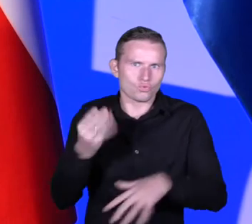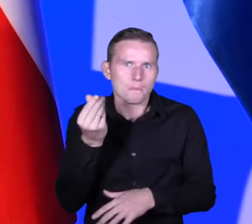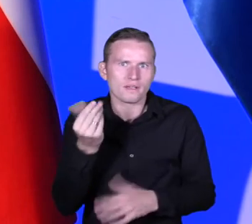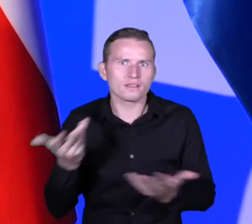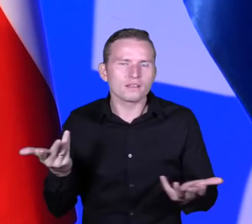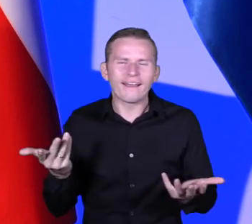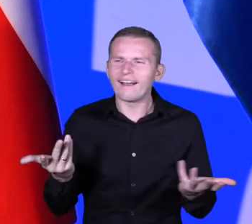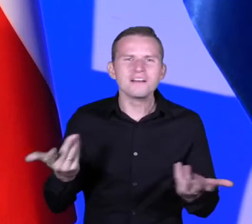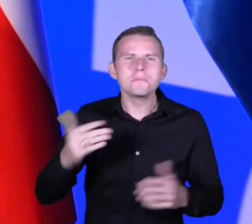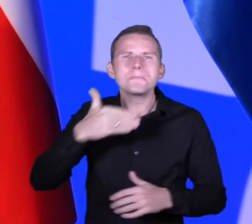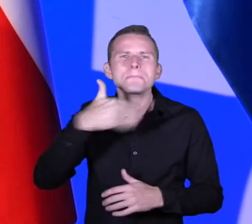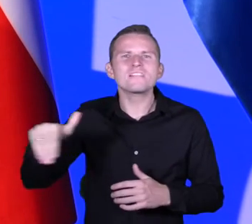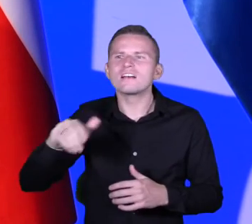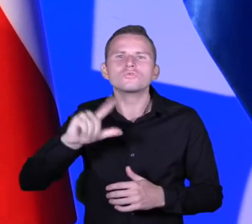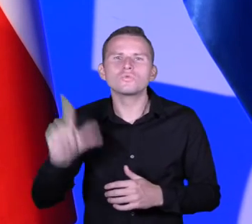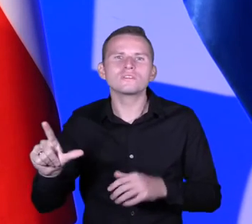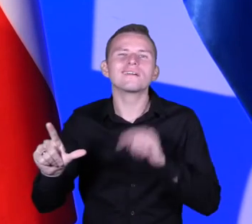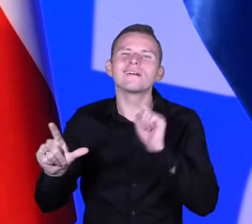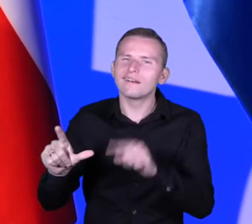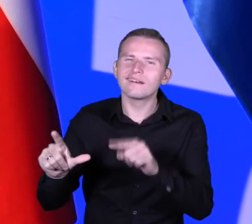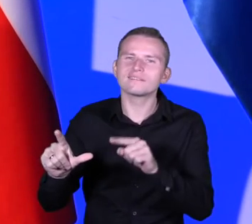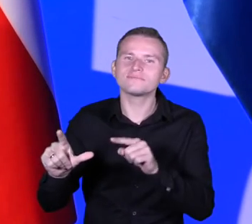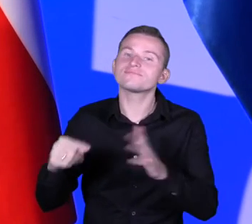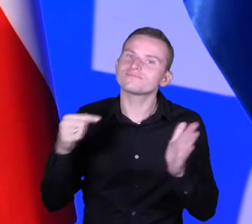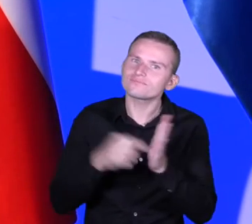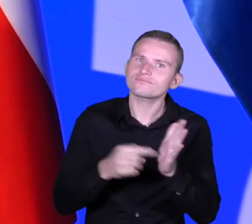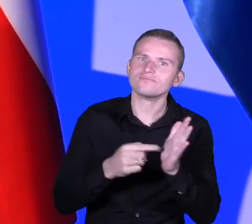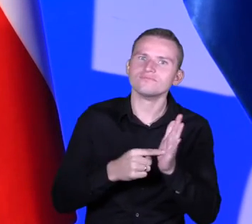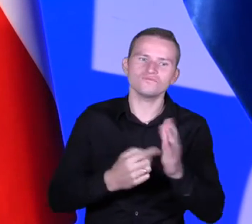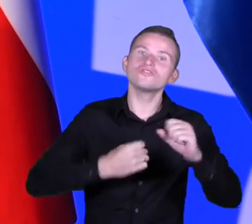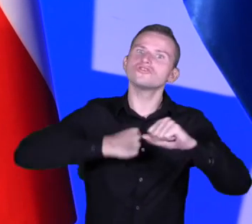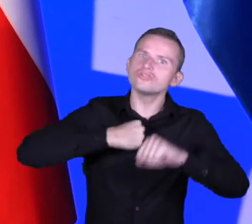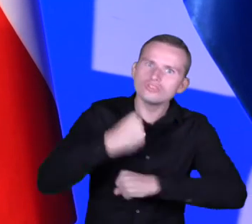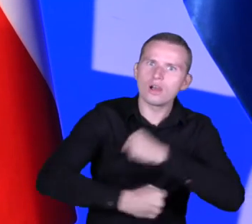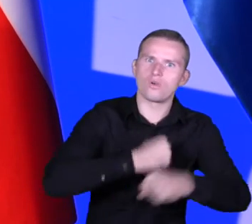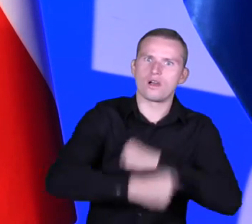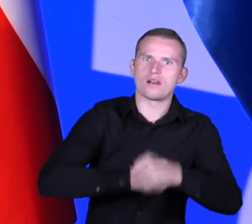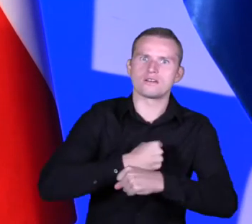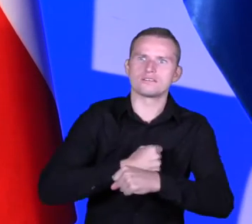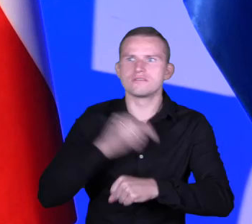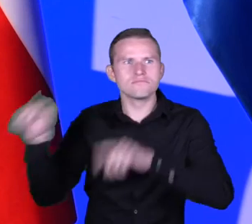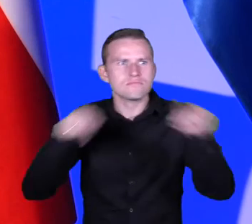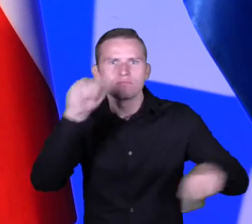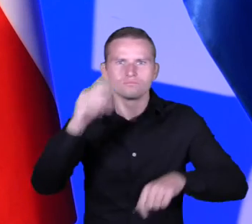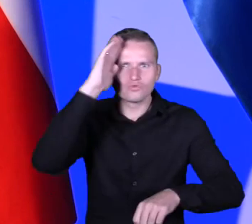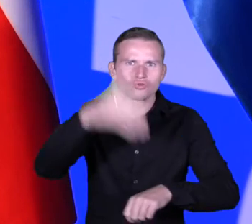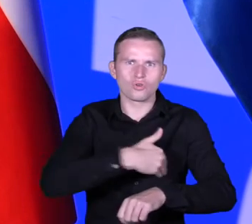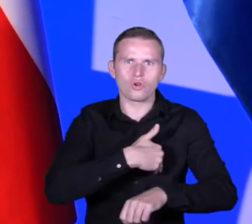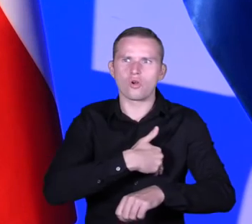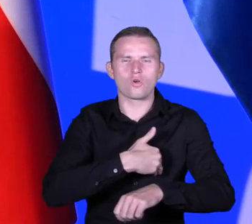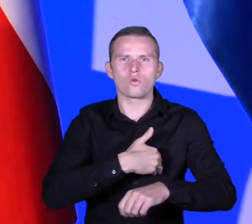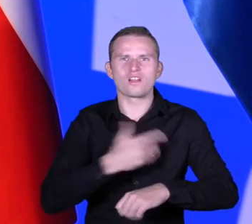najważniejsze, że to jest to, co mówi o tej skalowalności, o tej skalowalności działań, czyli to, co zostało